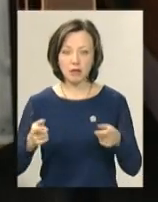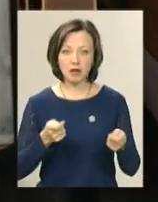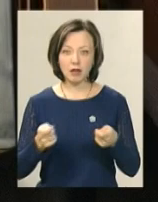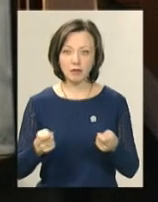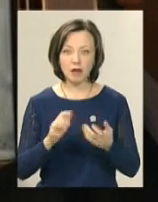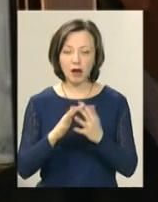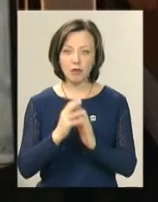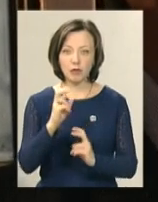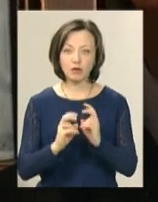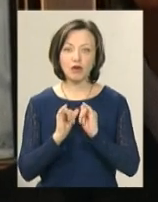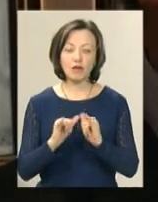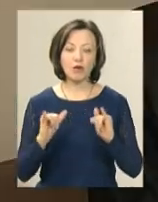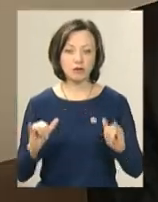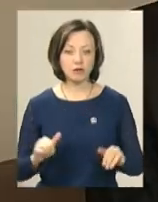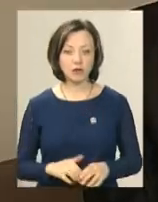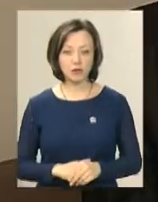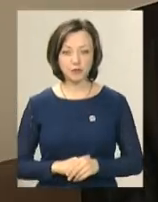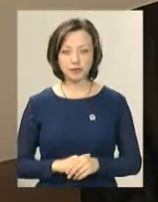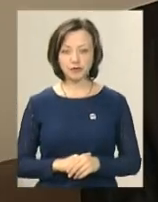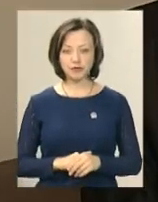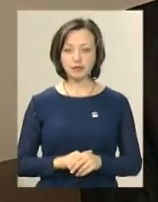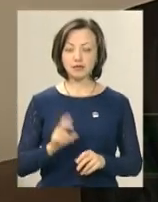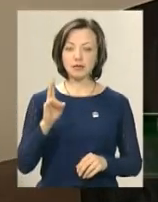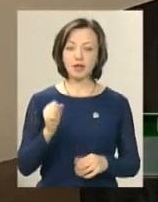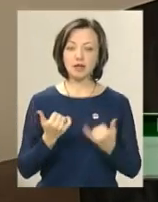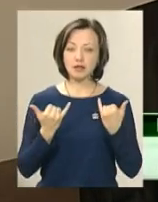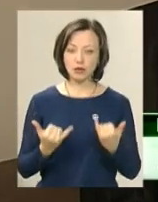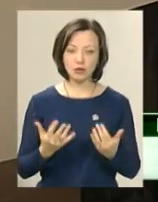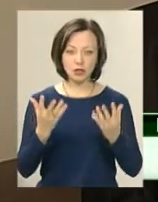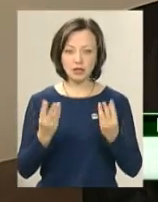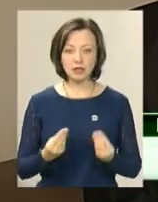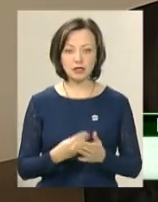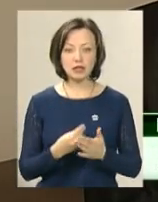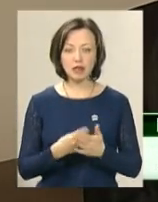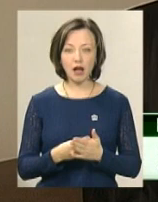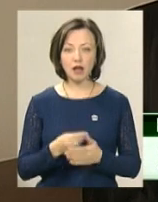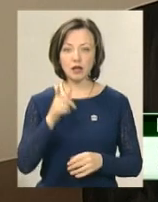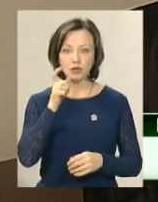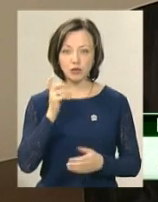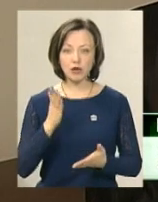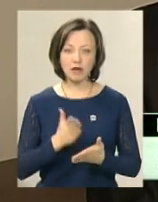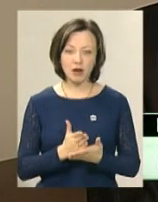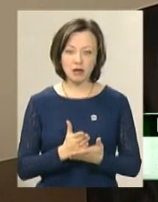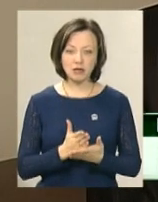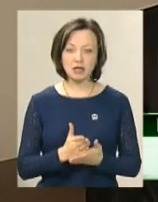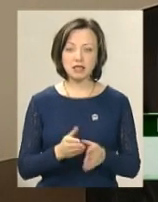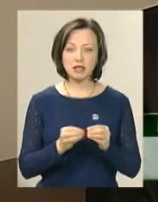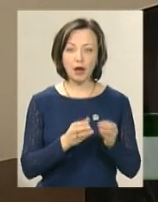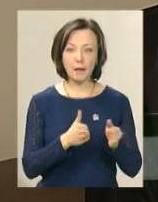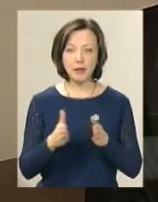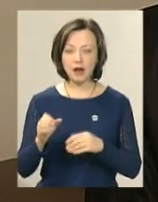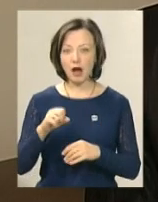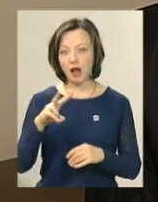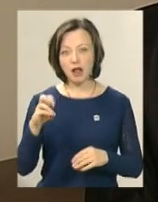агропромислового розвитку Вадим Конончук. На сьогоднішній день ціна на цукор є, можна сказати, стабільною, але з